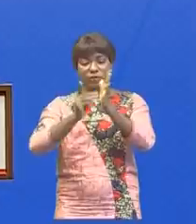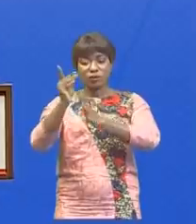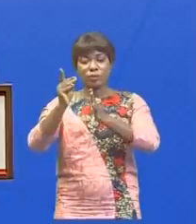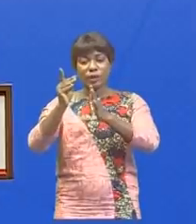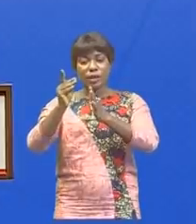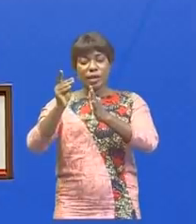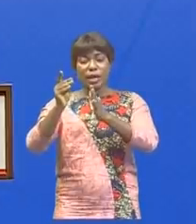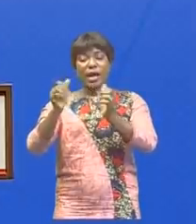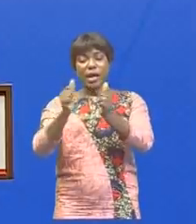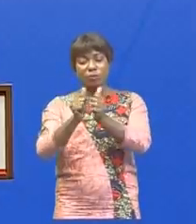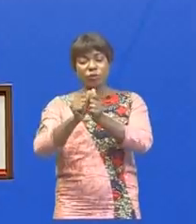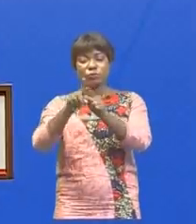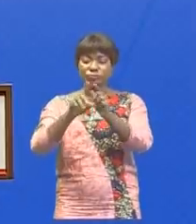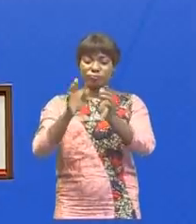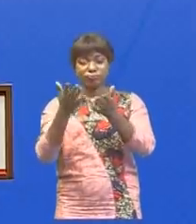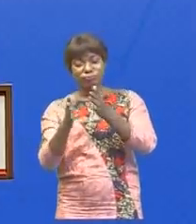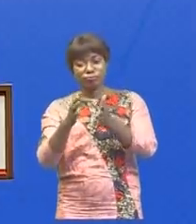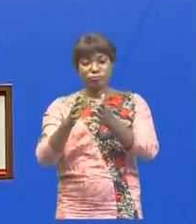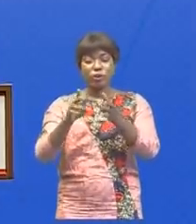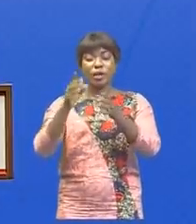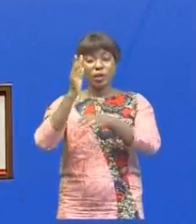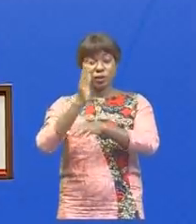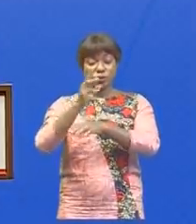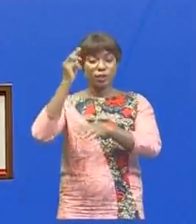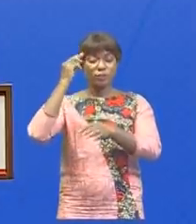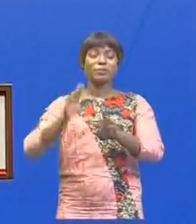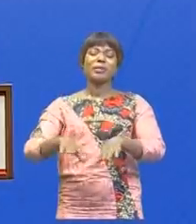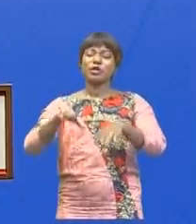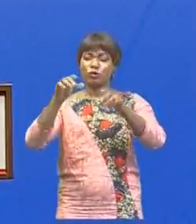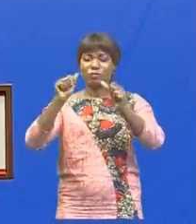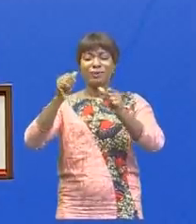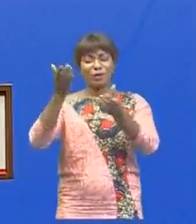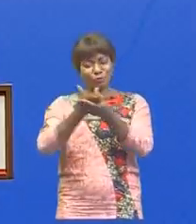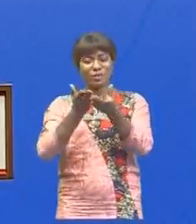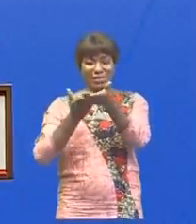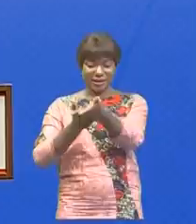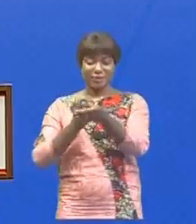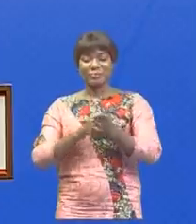harmonieux et équilibré. Le Conseil des ministres a adopté ces dossiers.